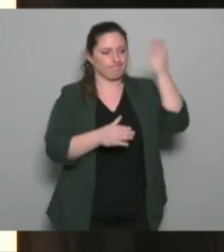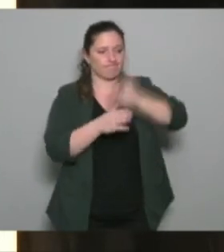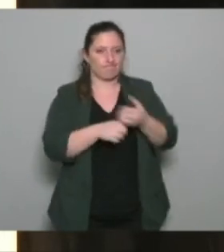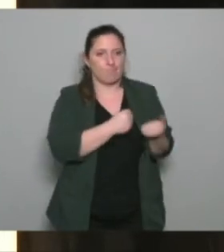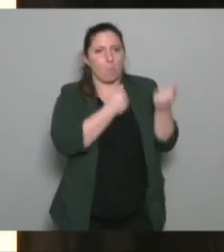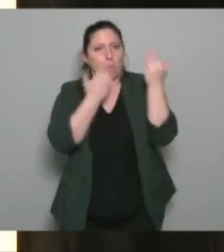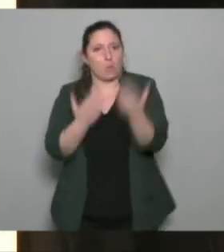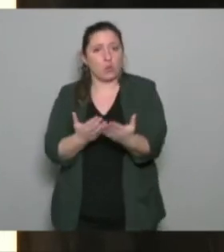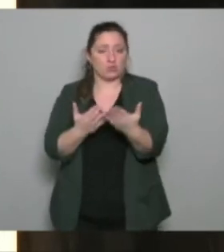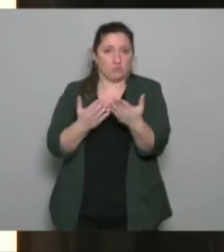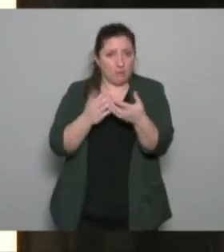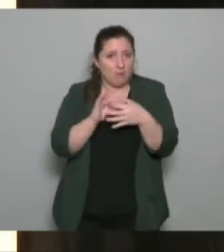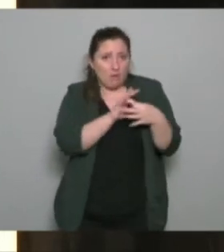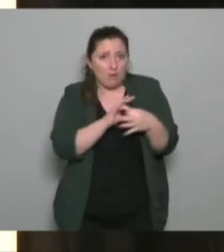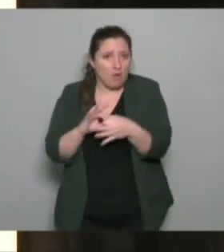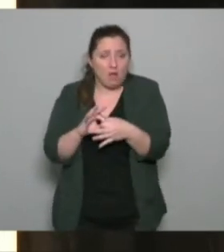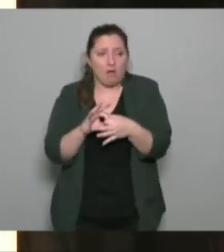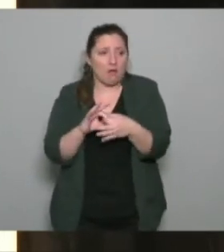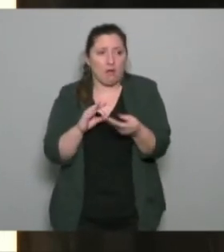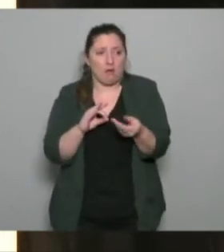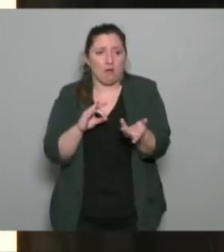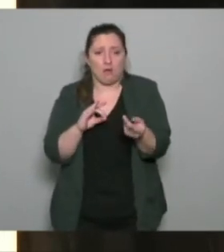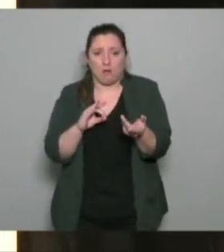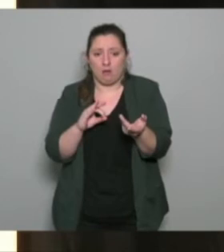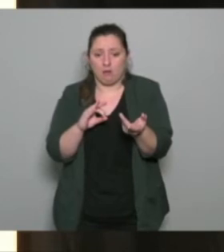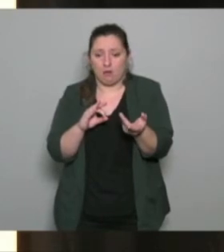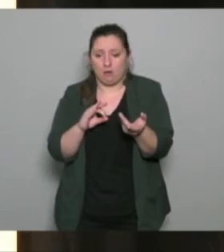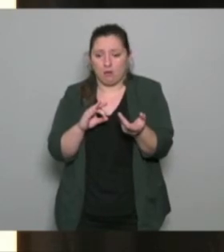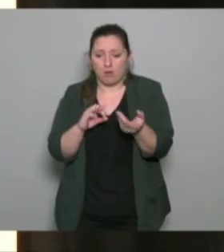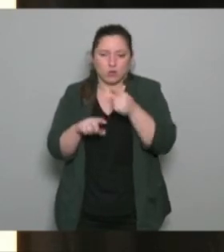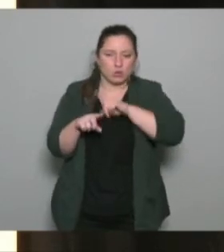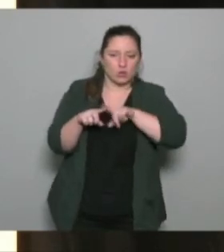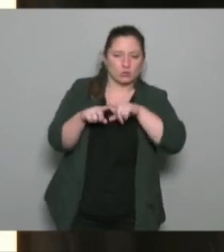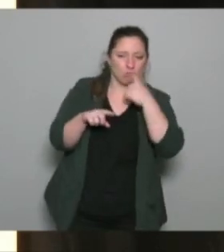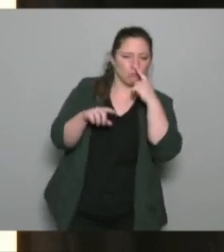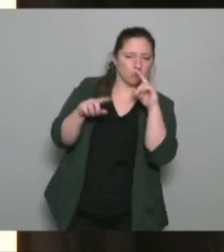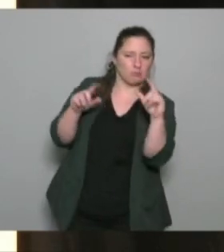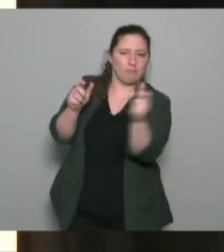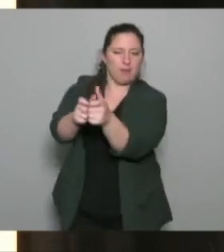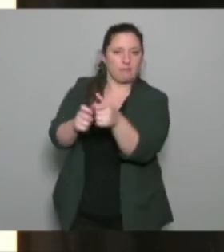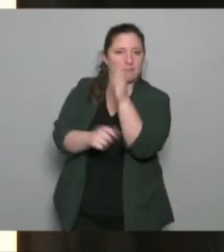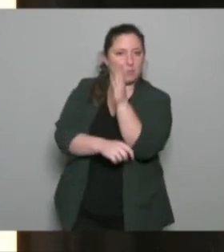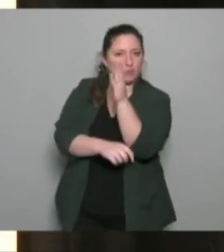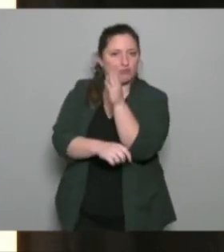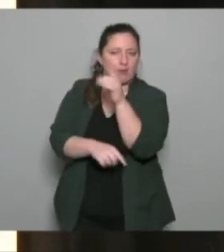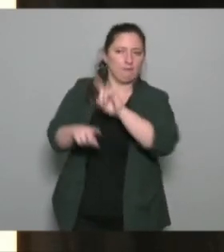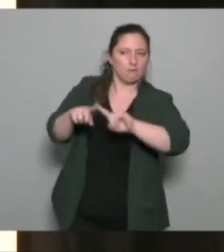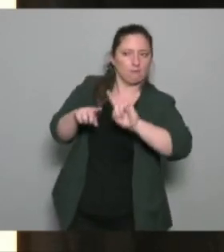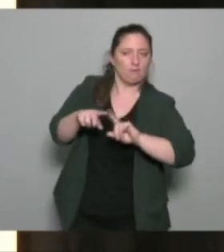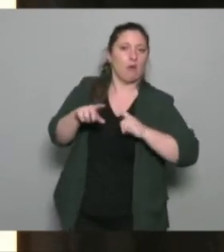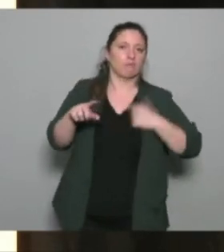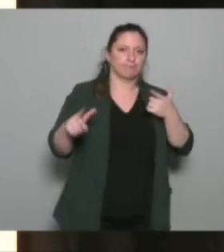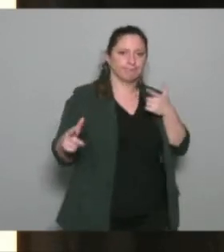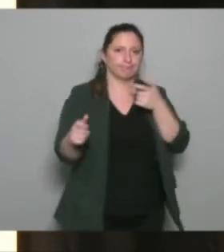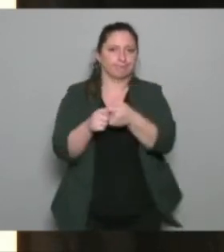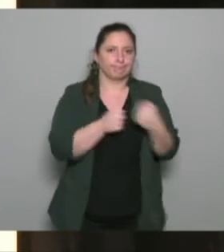sont liées aux qui sont liées pardon à ce qu'on a repéré à ce qu'on a remarqué en termes de diagnostic et puis on